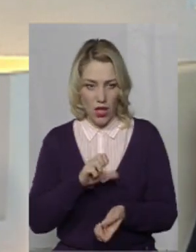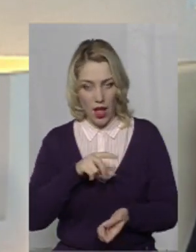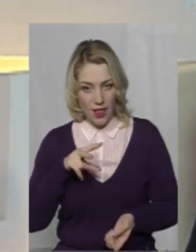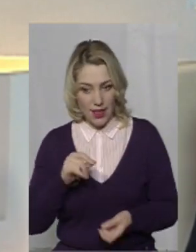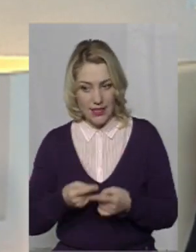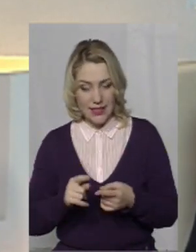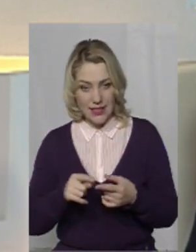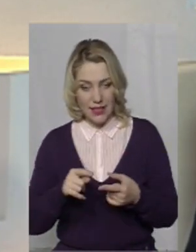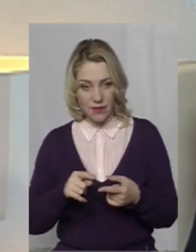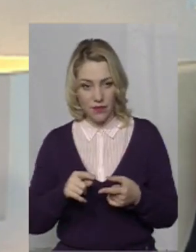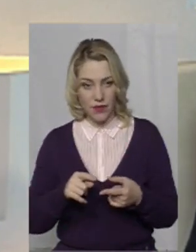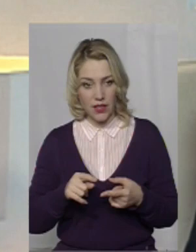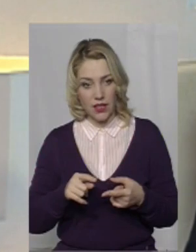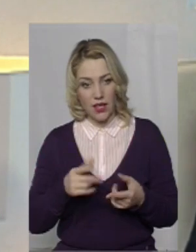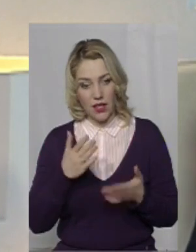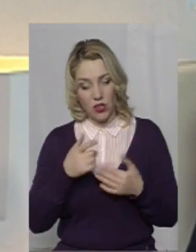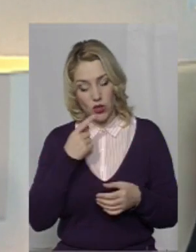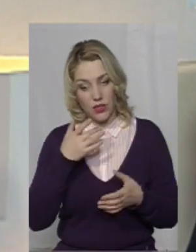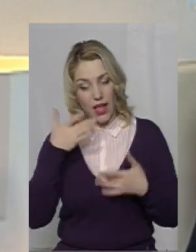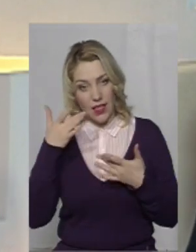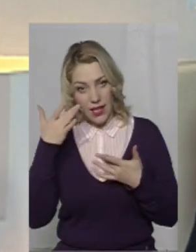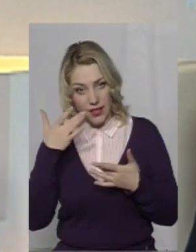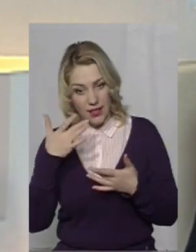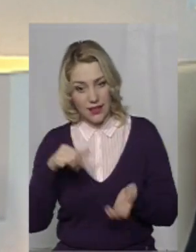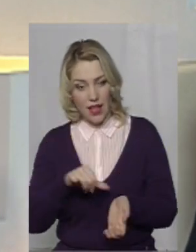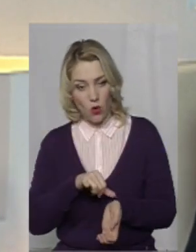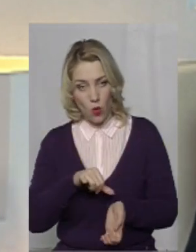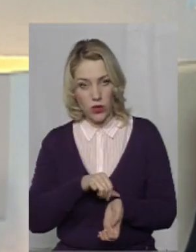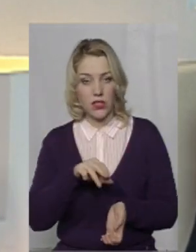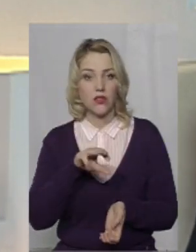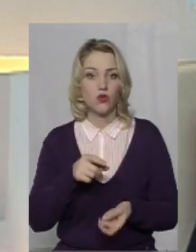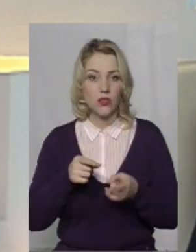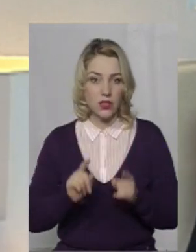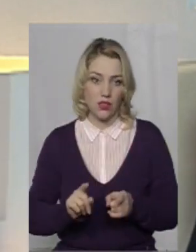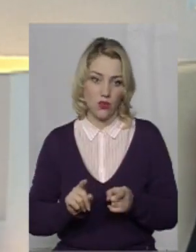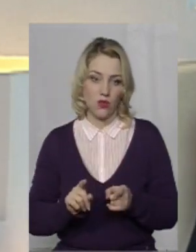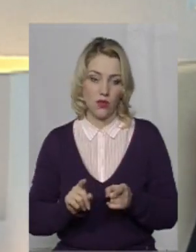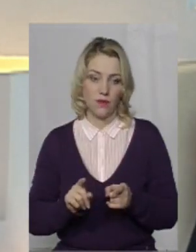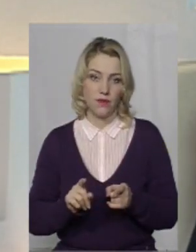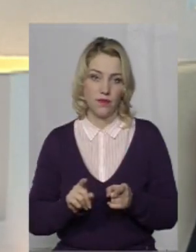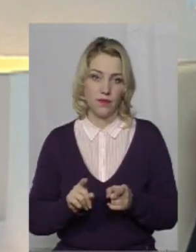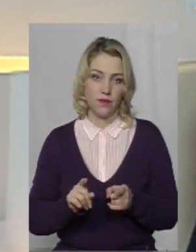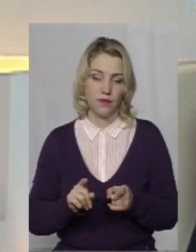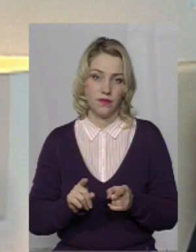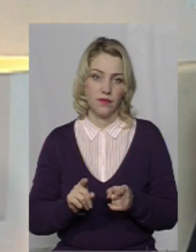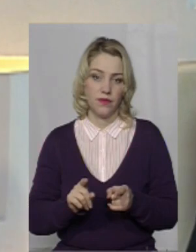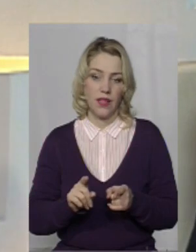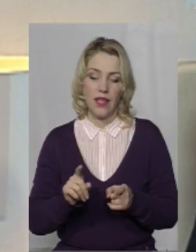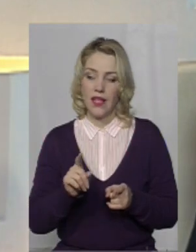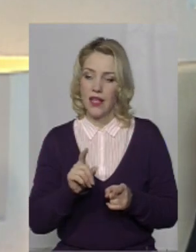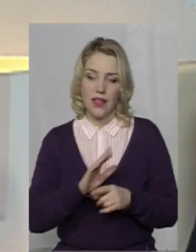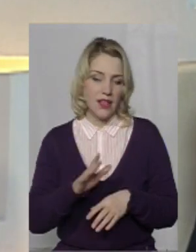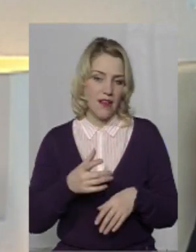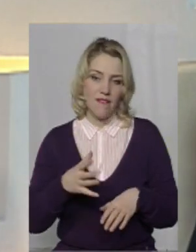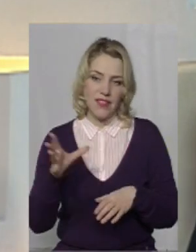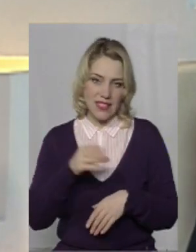ці легкі наркотики, якщо перейти до легких наркотиків, то дійсно не так все добре,